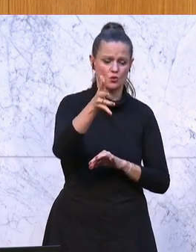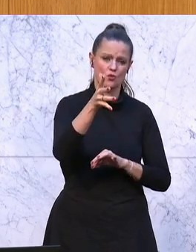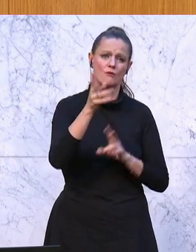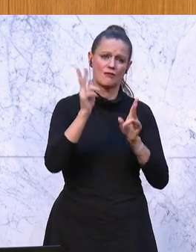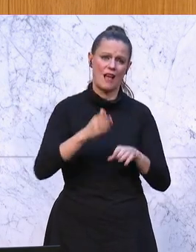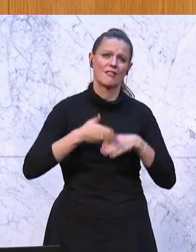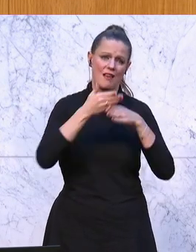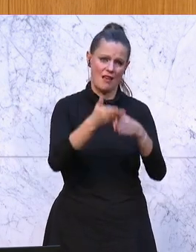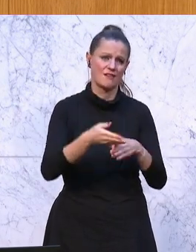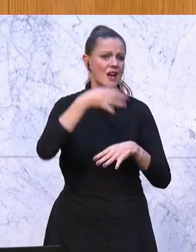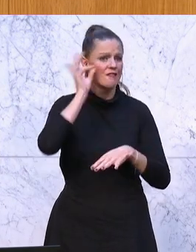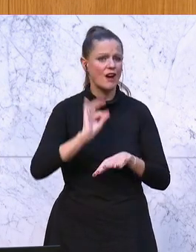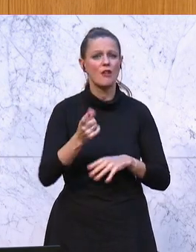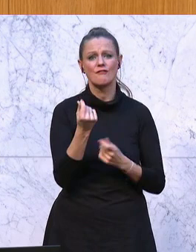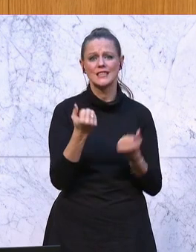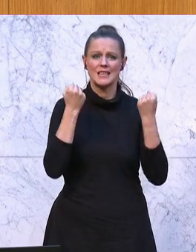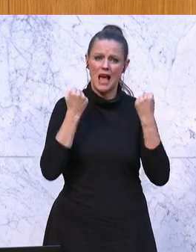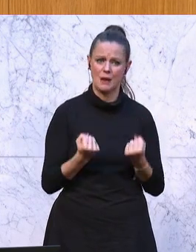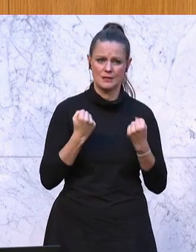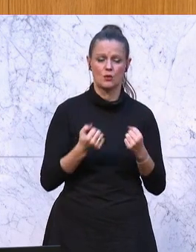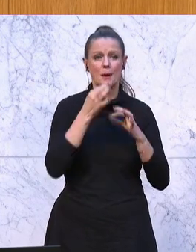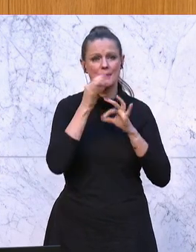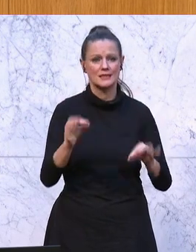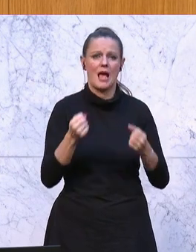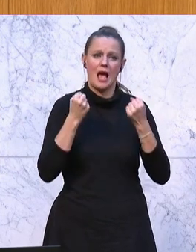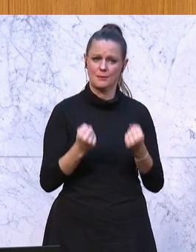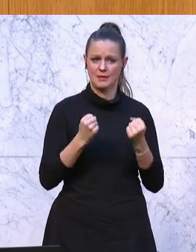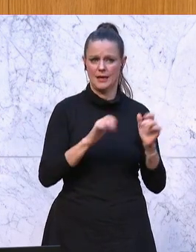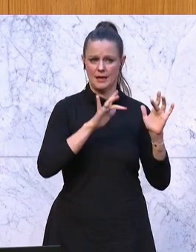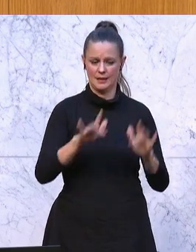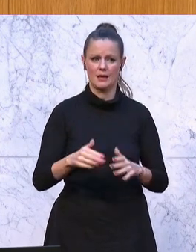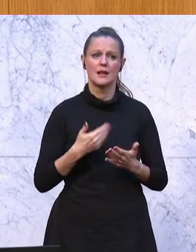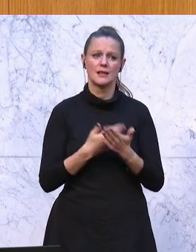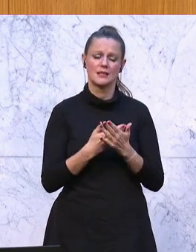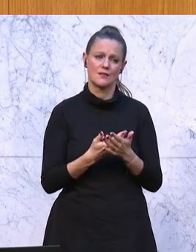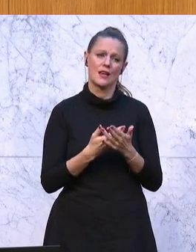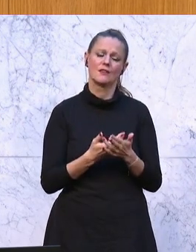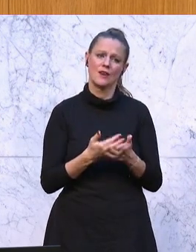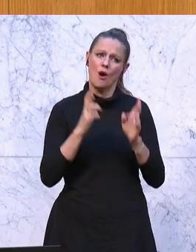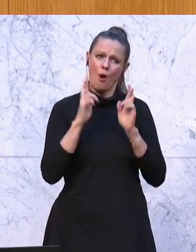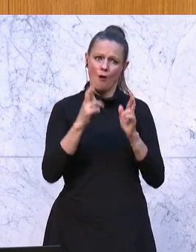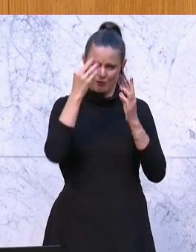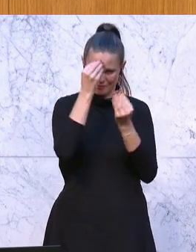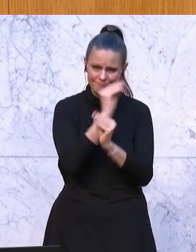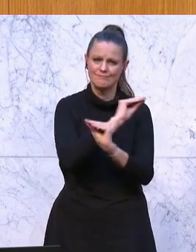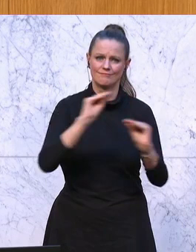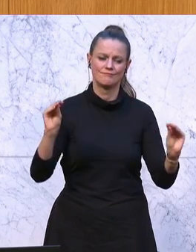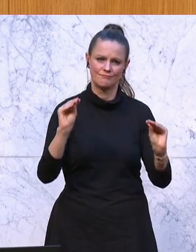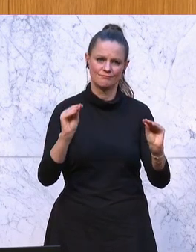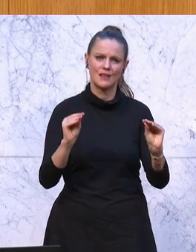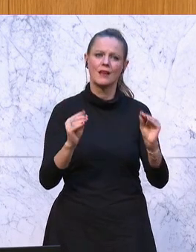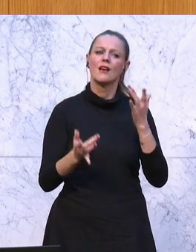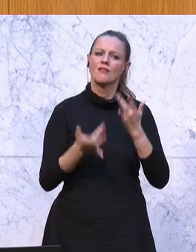finanziell abgesichert sind oder besser abgesichert sind. Und ich möchte meiner Hoffnung Ausdruck verleihen, dass wir hier